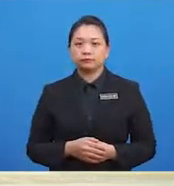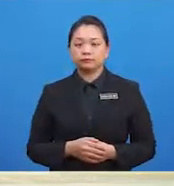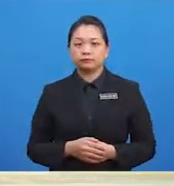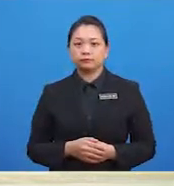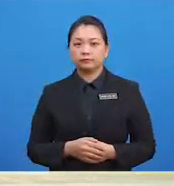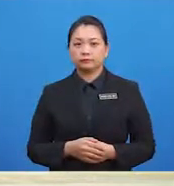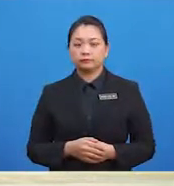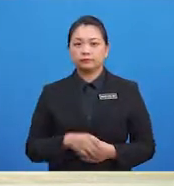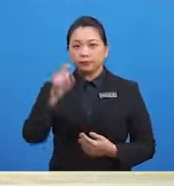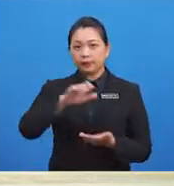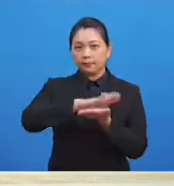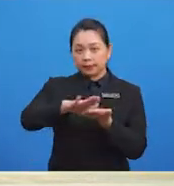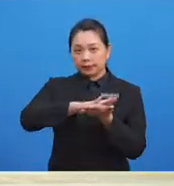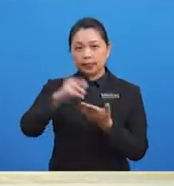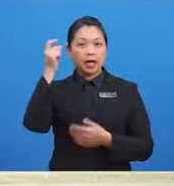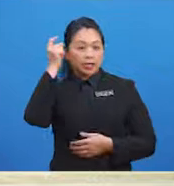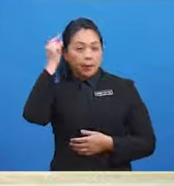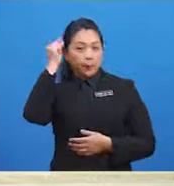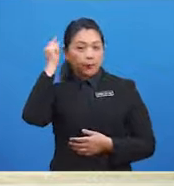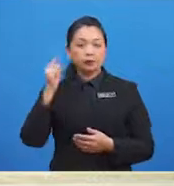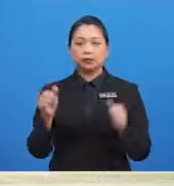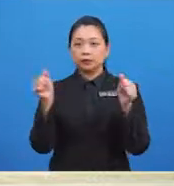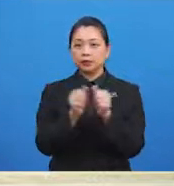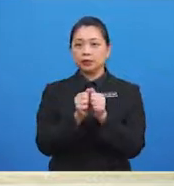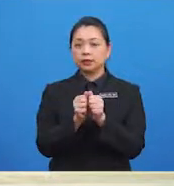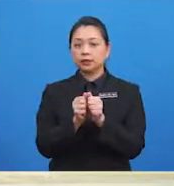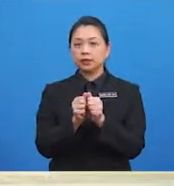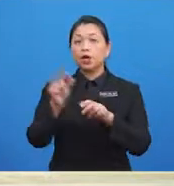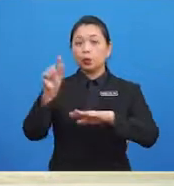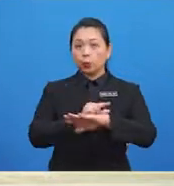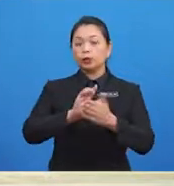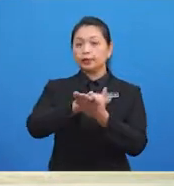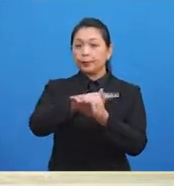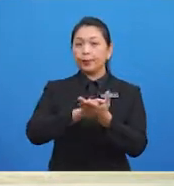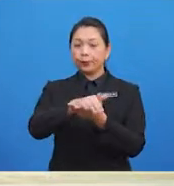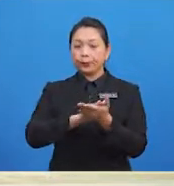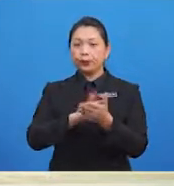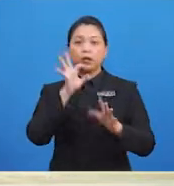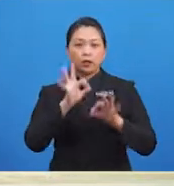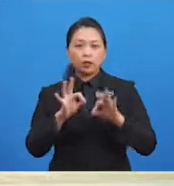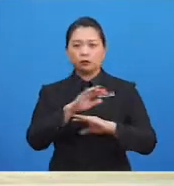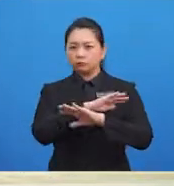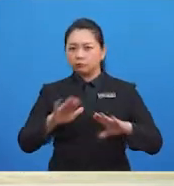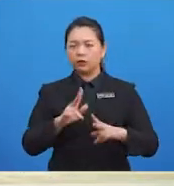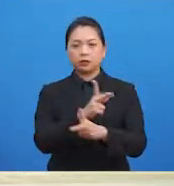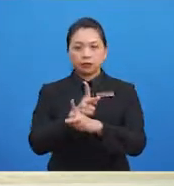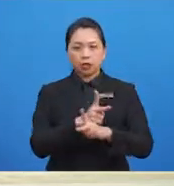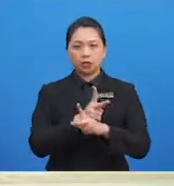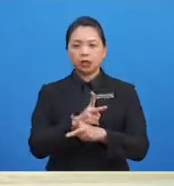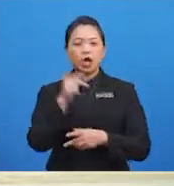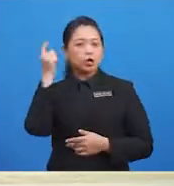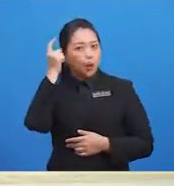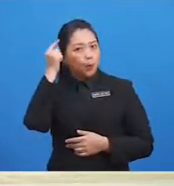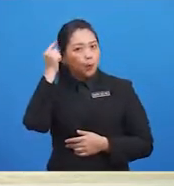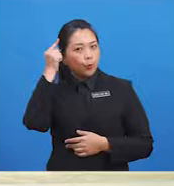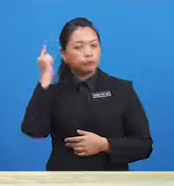menjaga rambut kita, ianya akan cepat gugur Lama kelamaan, jadi